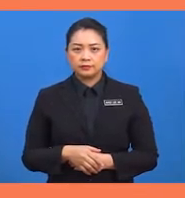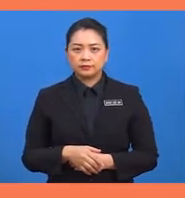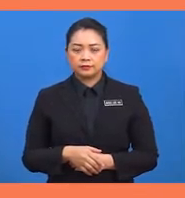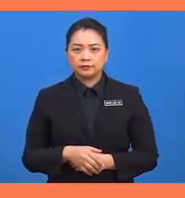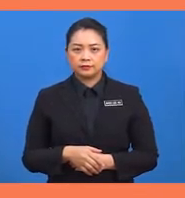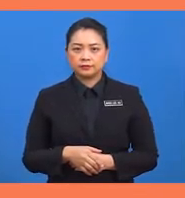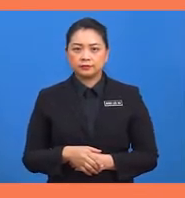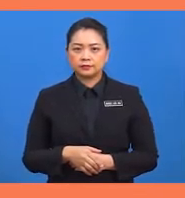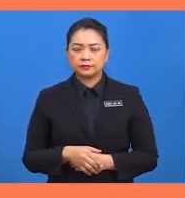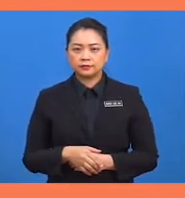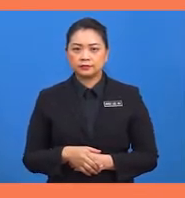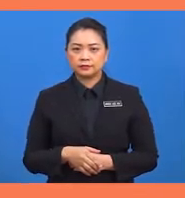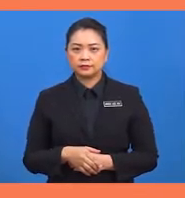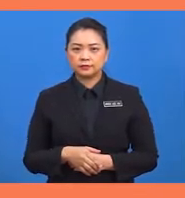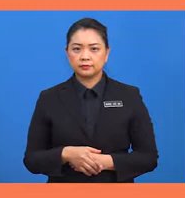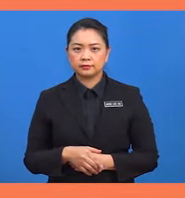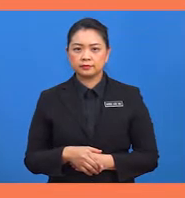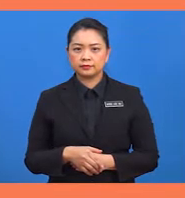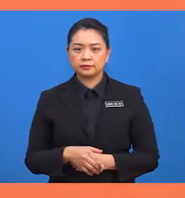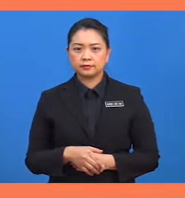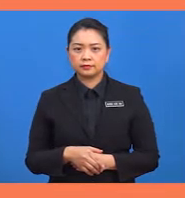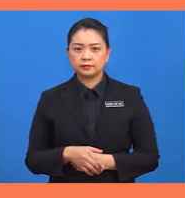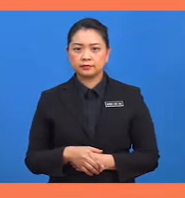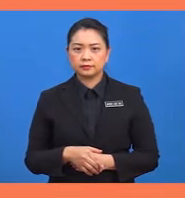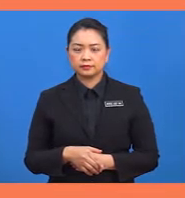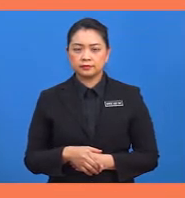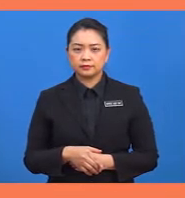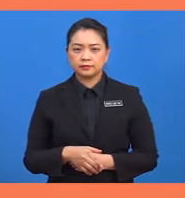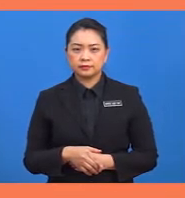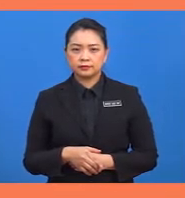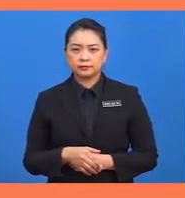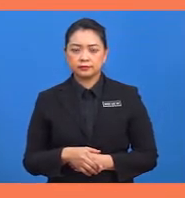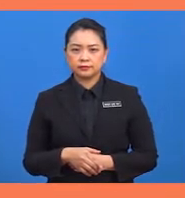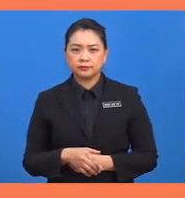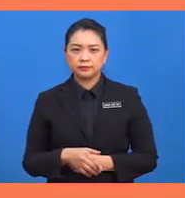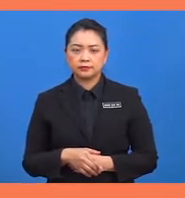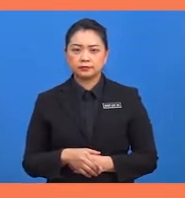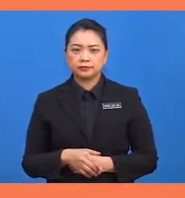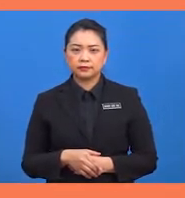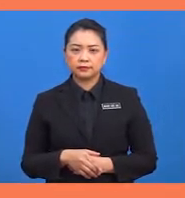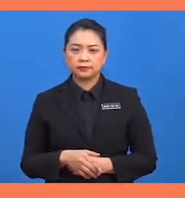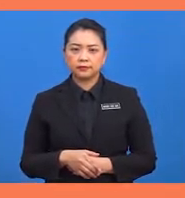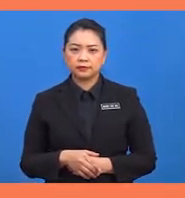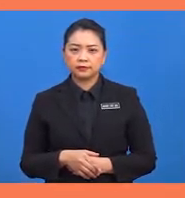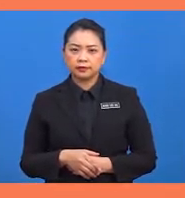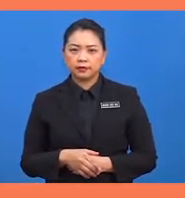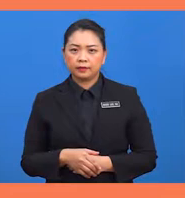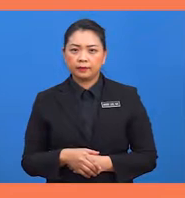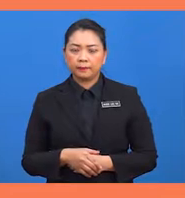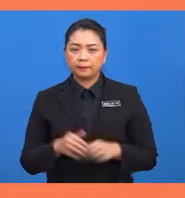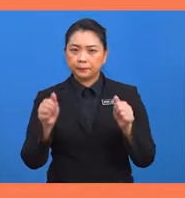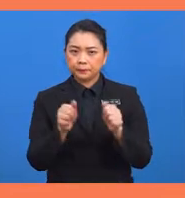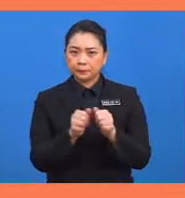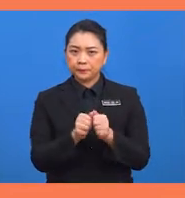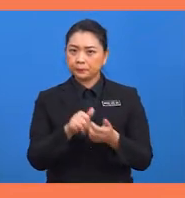Panjang PQ ialah 12 sentimeter. OQ ialah X sentimeter.